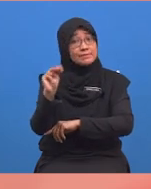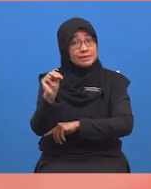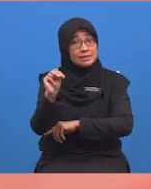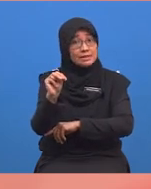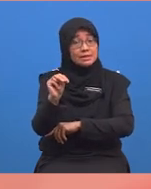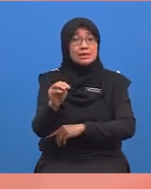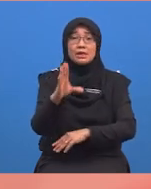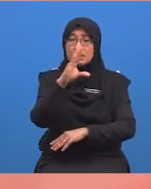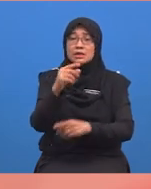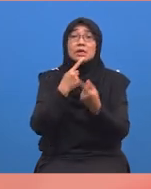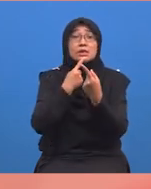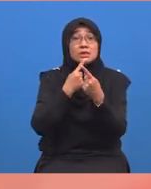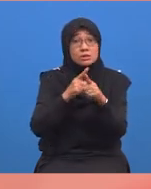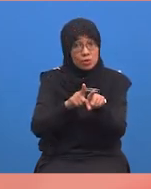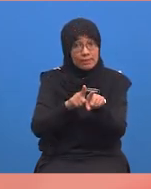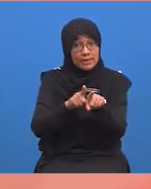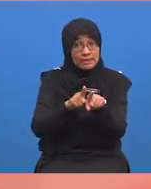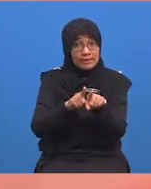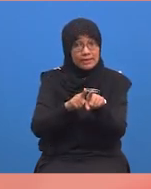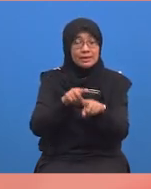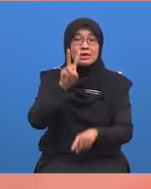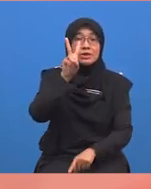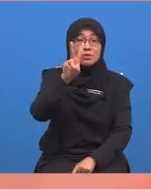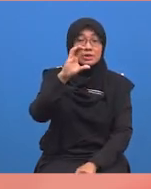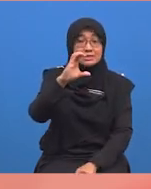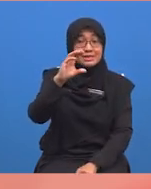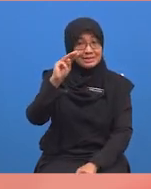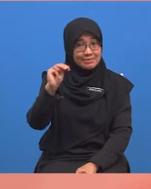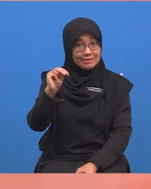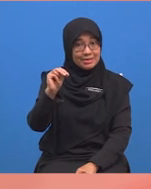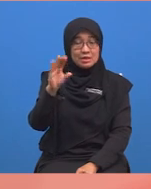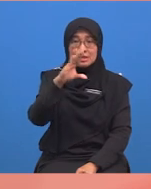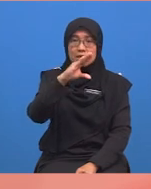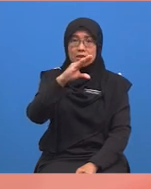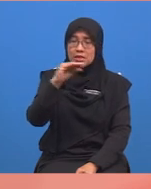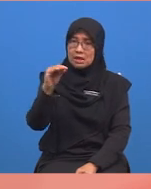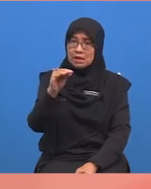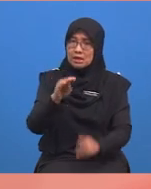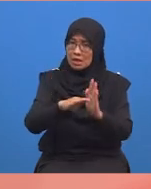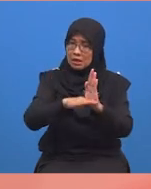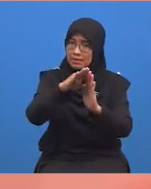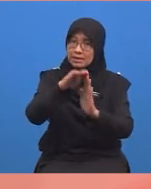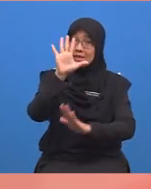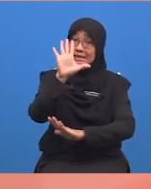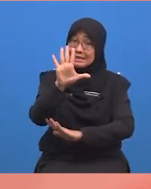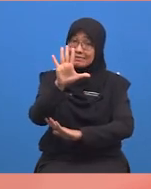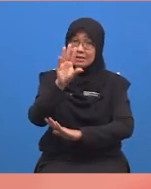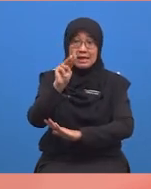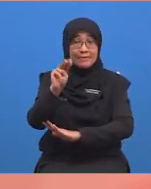dan jawapannya ialah dua sentimeter dengan baki lima milimeter.